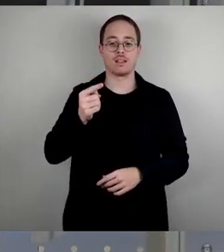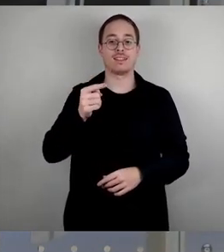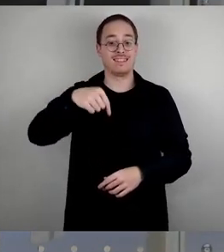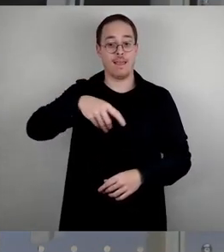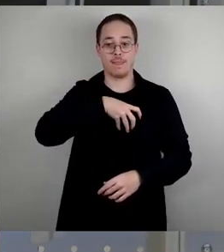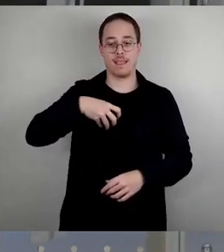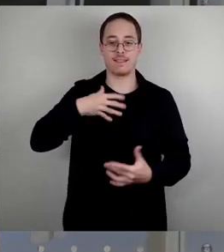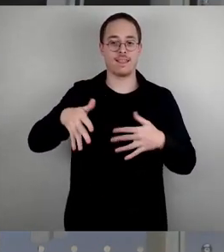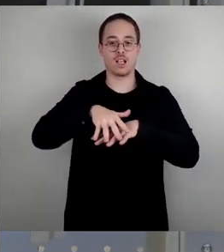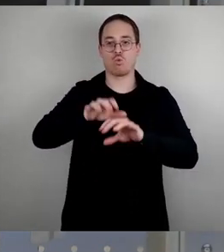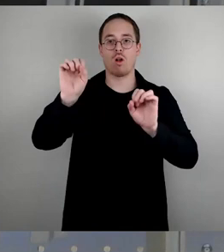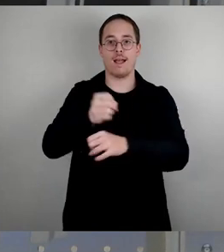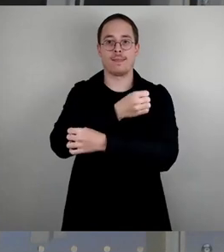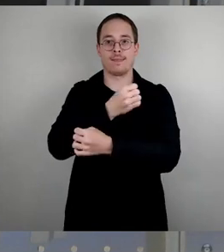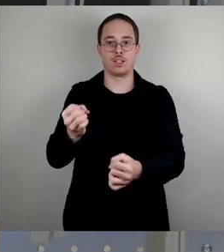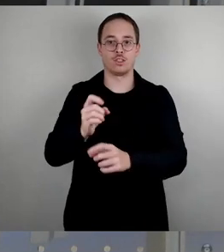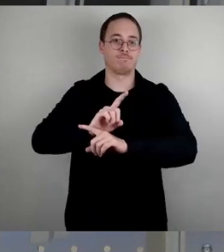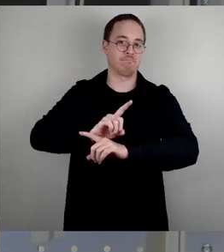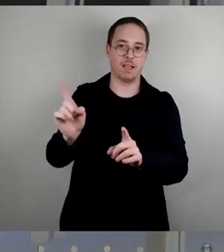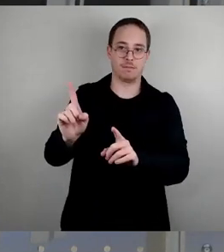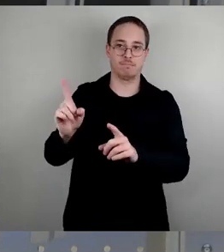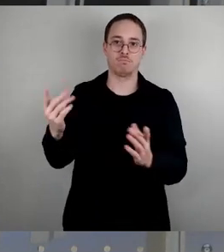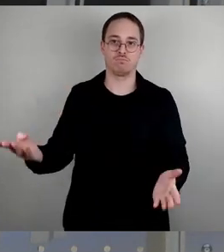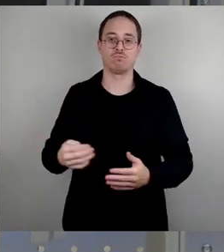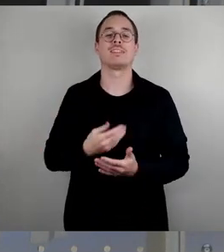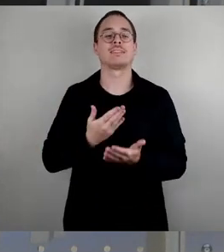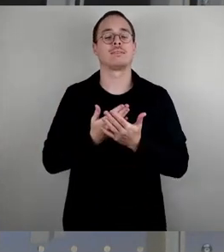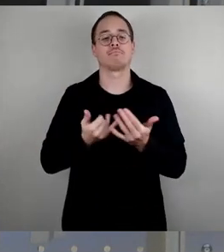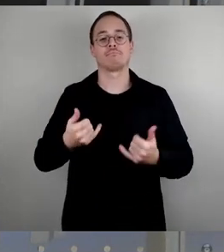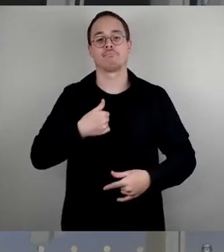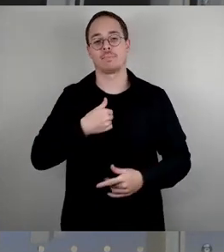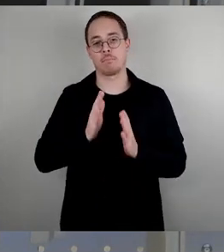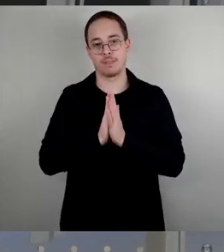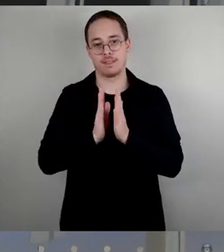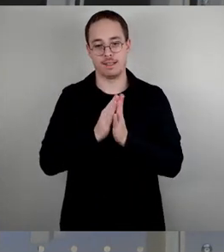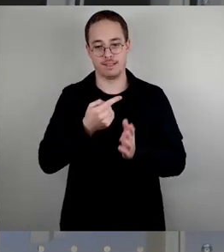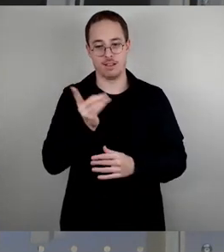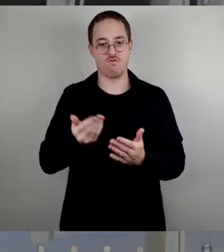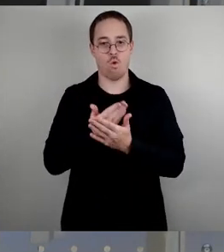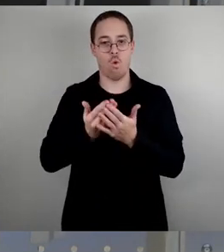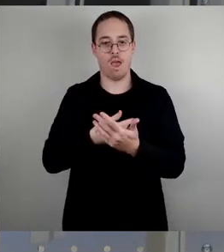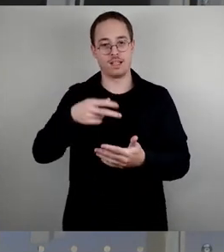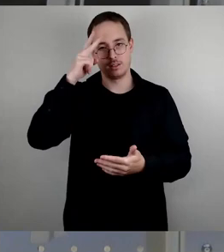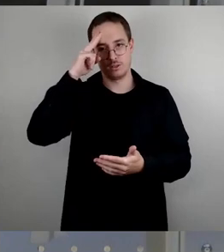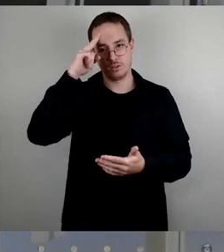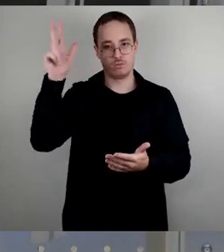Insofern bitte ich um eine Zustimmung zu der Vorlage und hoffe auf eine Mehrheit.